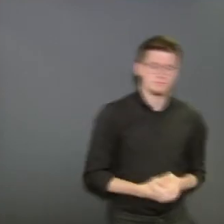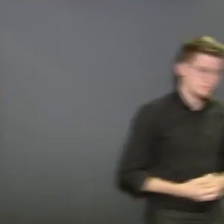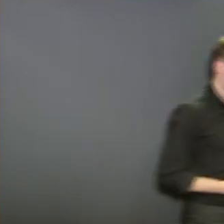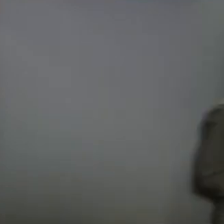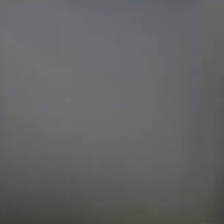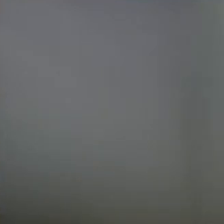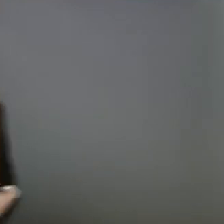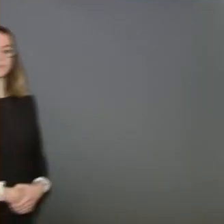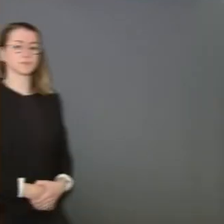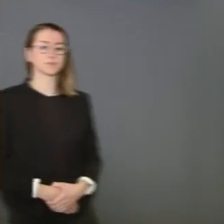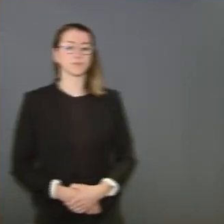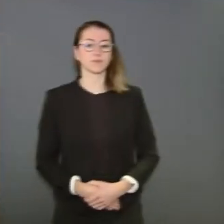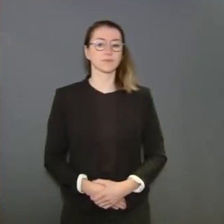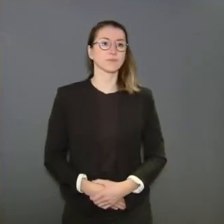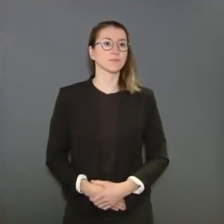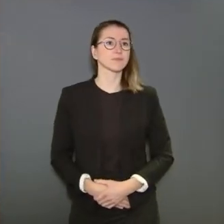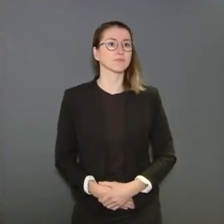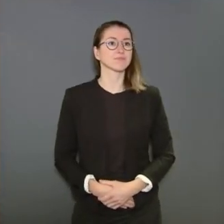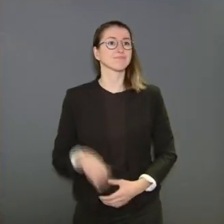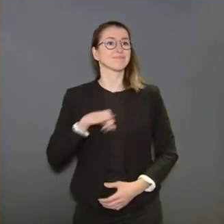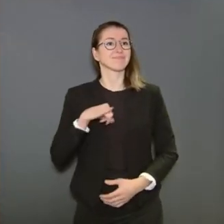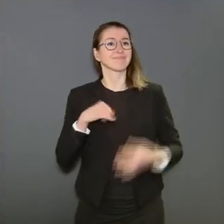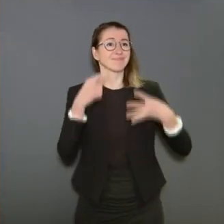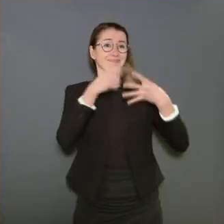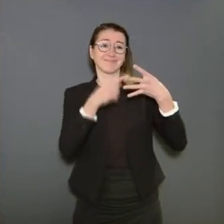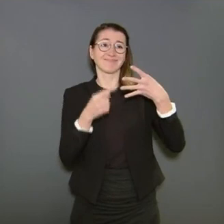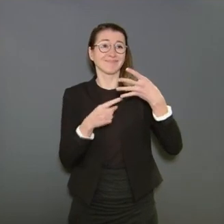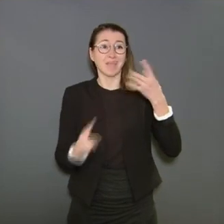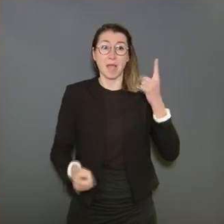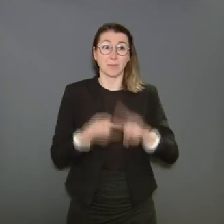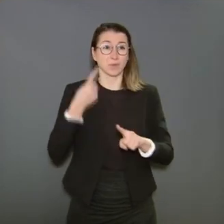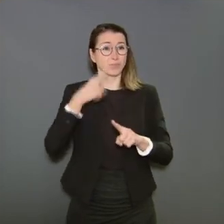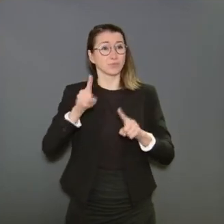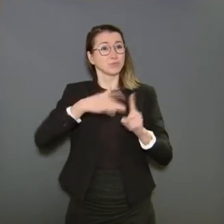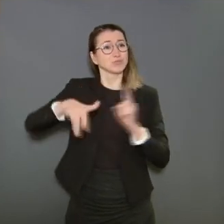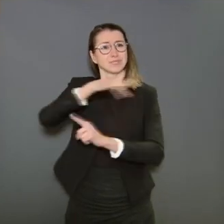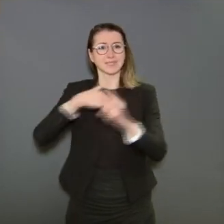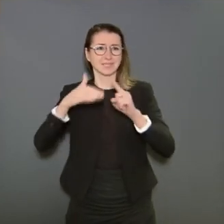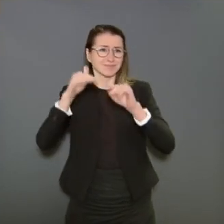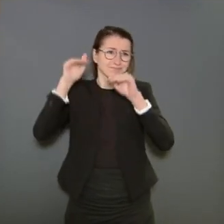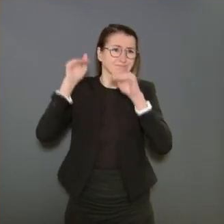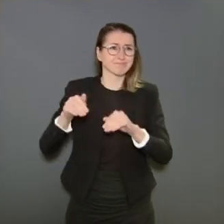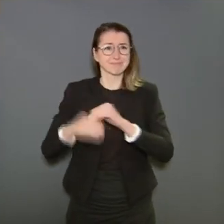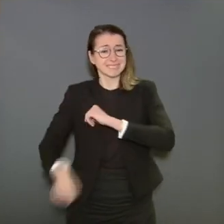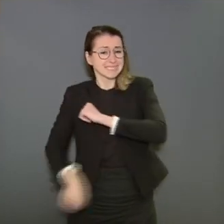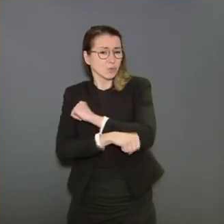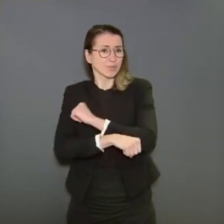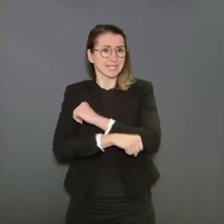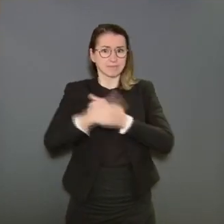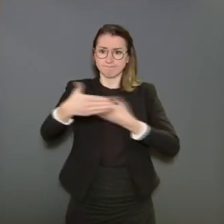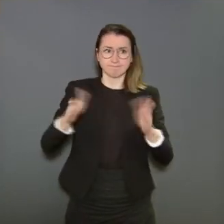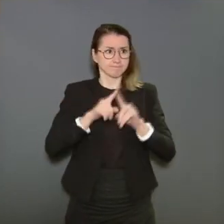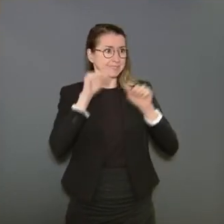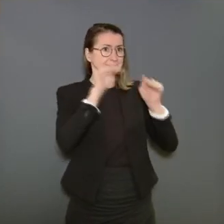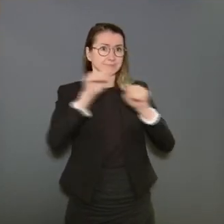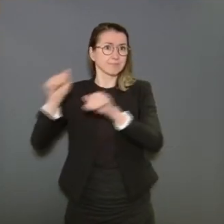autour des éléments qui sont importants pour notre société. C'est pour ça que dans d'autres domaines, nous avons des règles qui sont